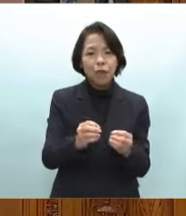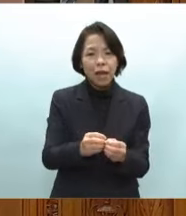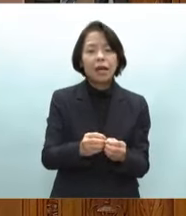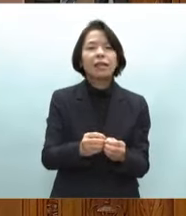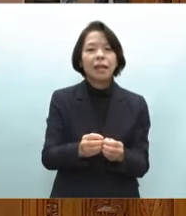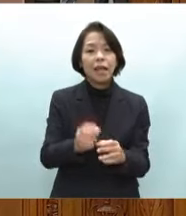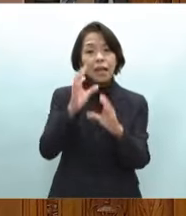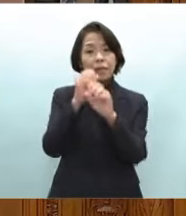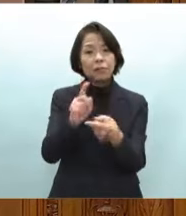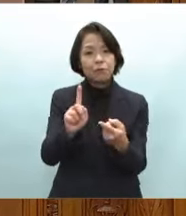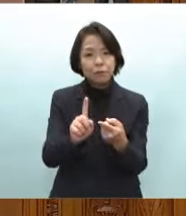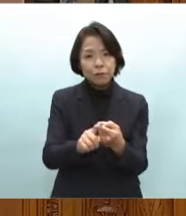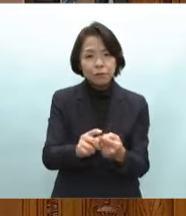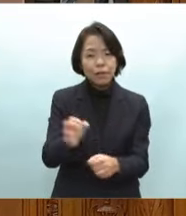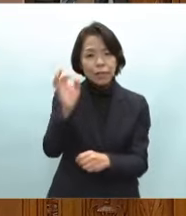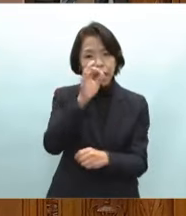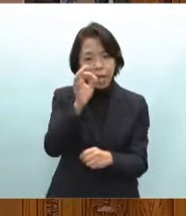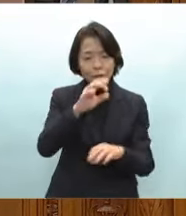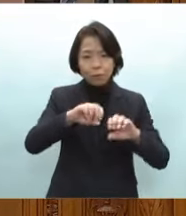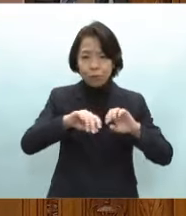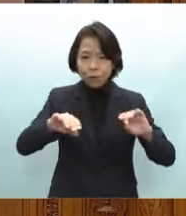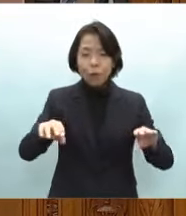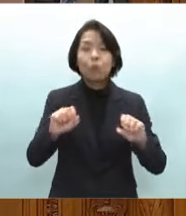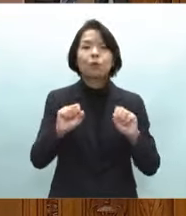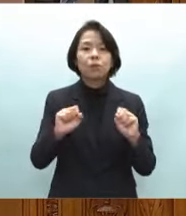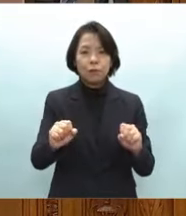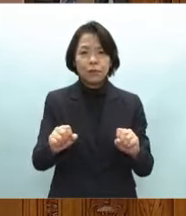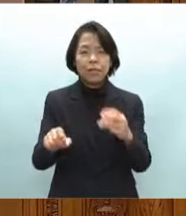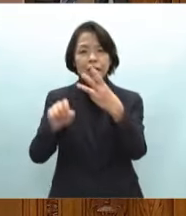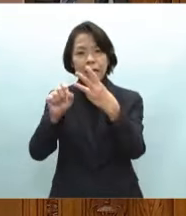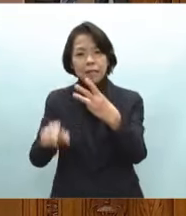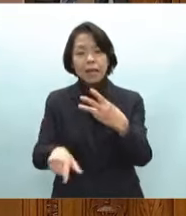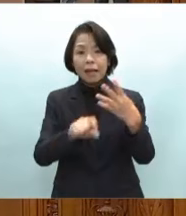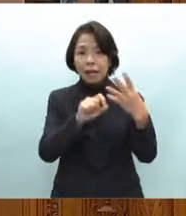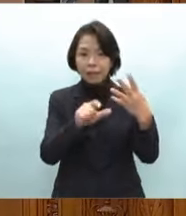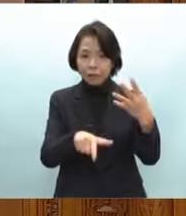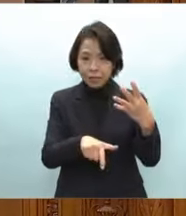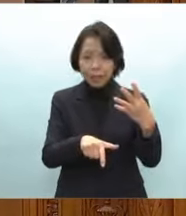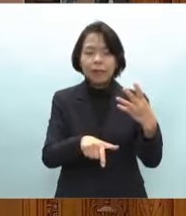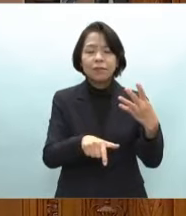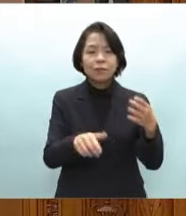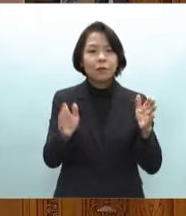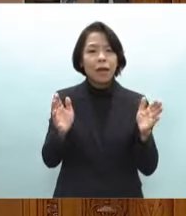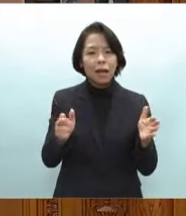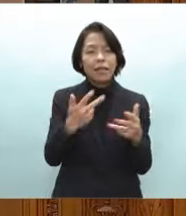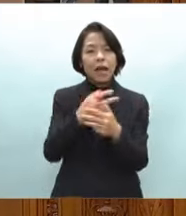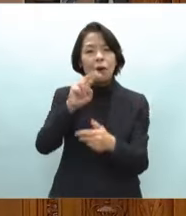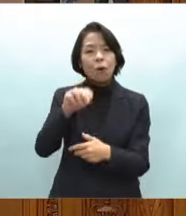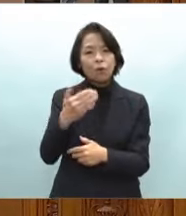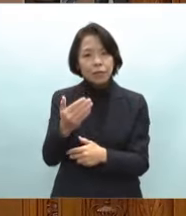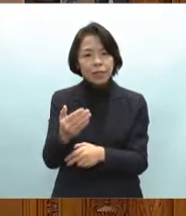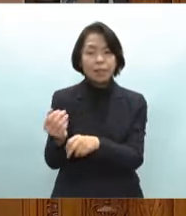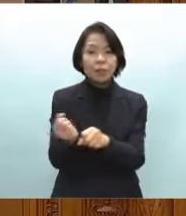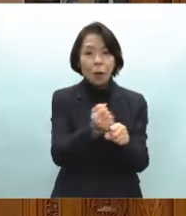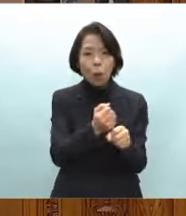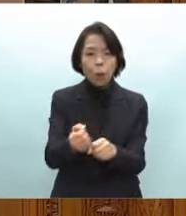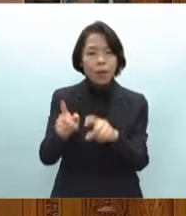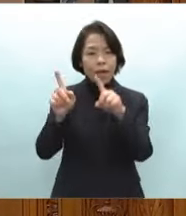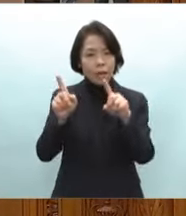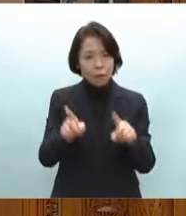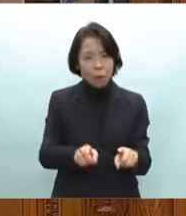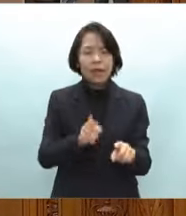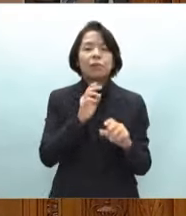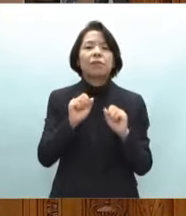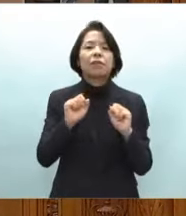中的な観光プロモーションを行いつつ3月4月を念頭に北陸応援割を実施